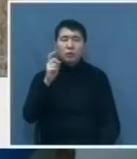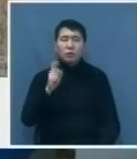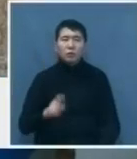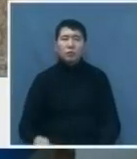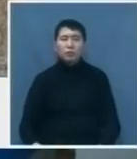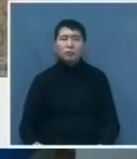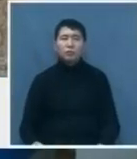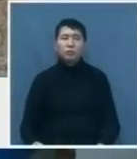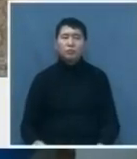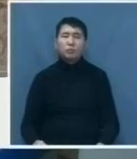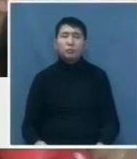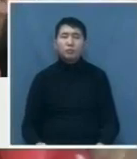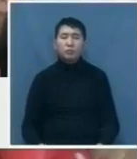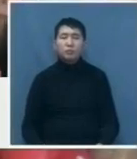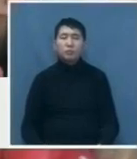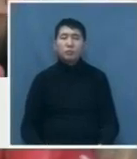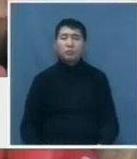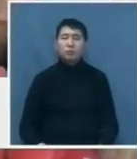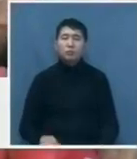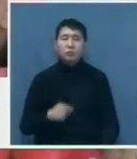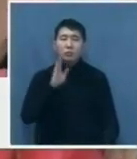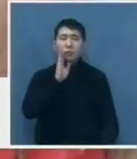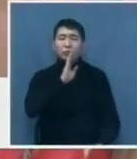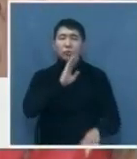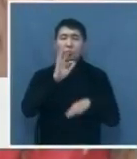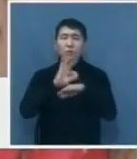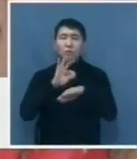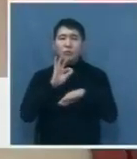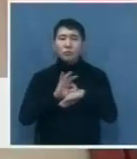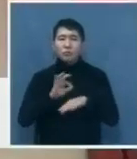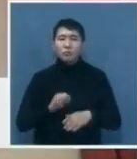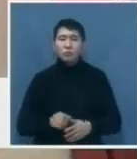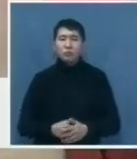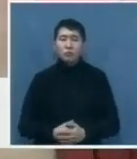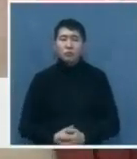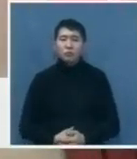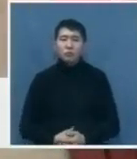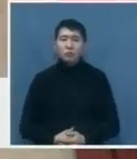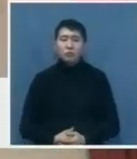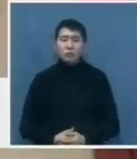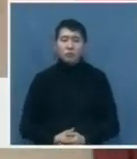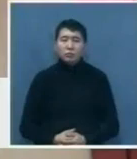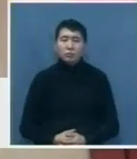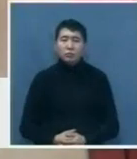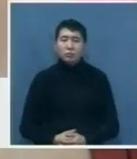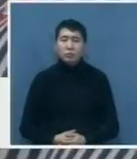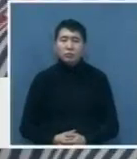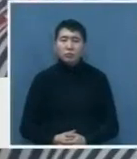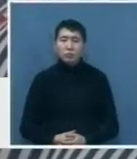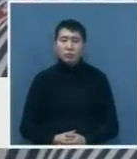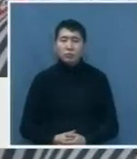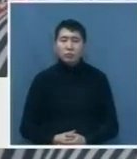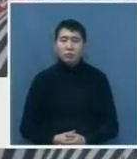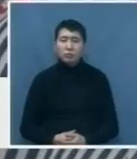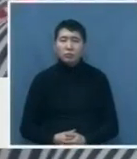Урологические заболевания у женщин встречаются не реже, чем у мужчин. Это крайне негативно сказывается на качестве жизни пациенток. Чаще